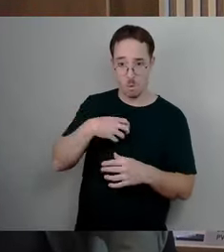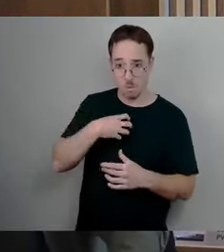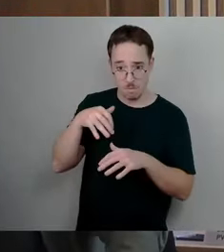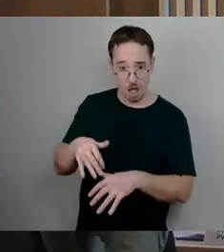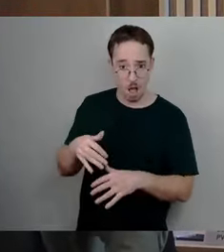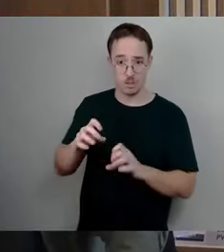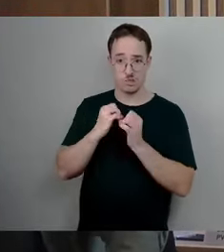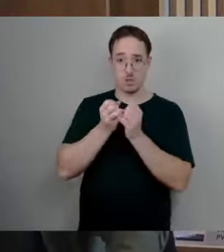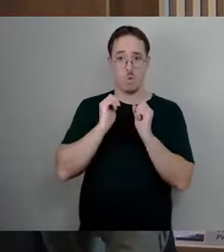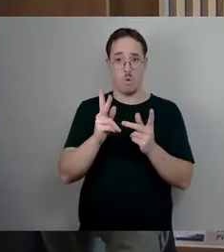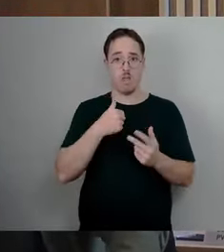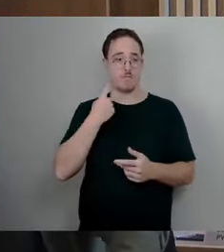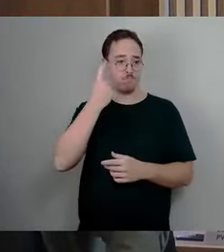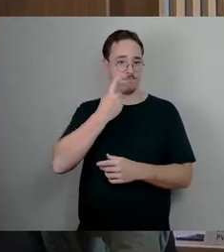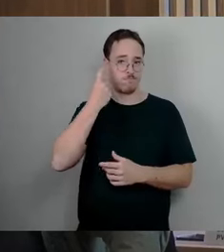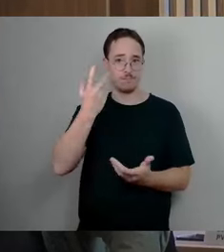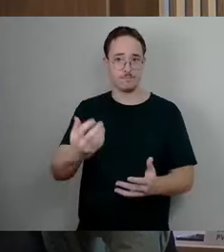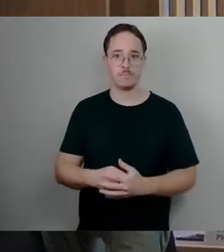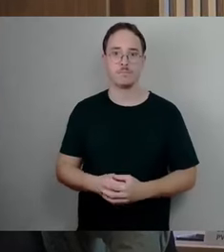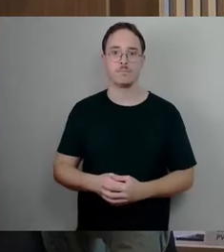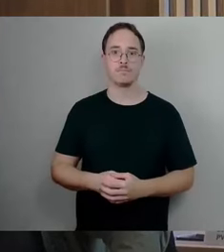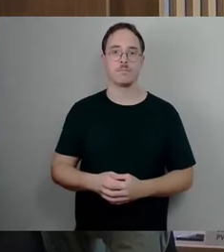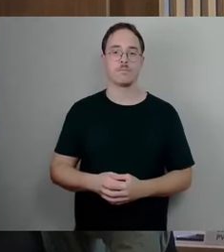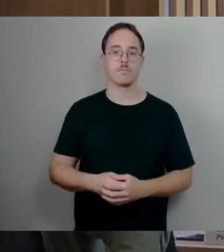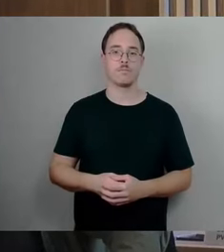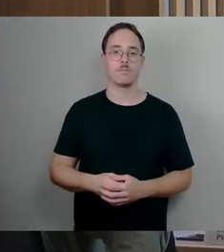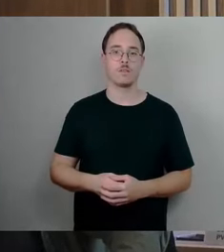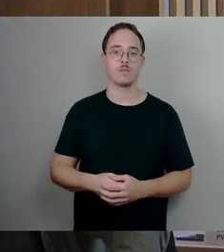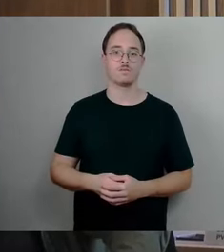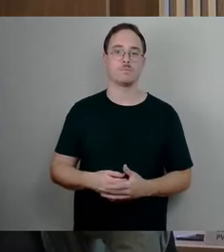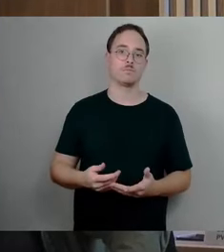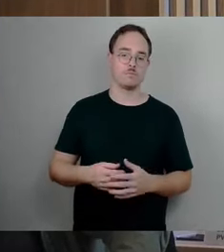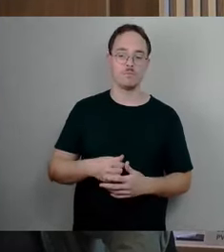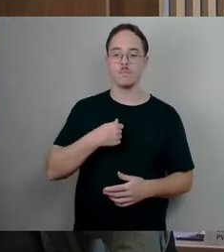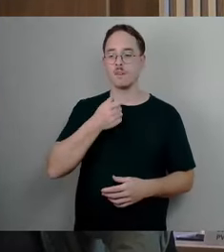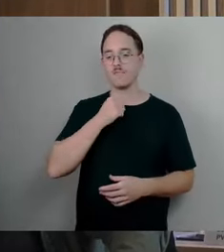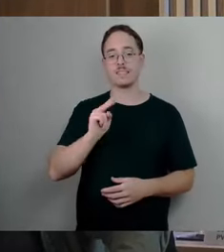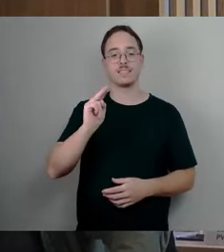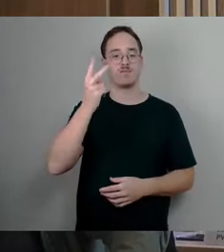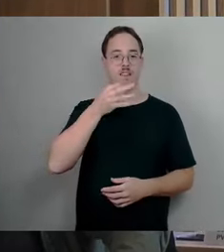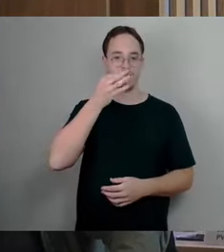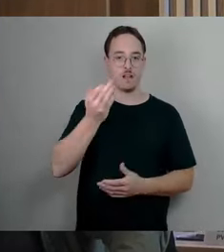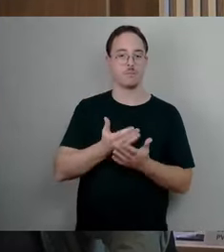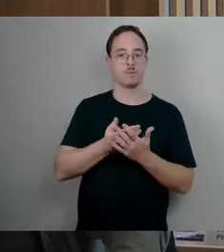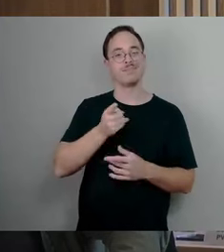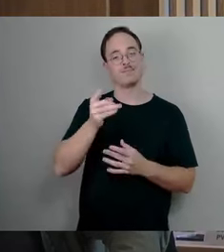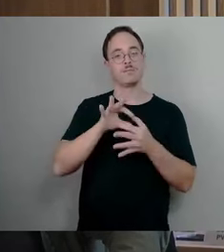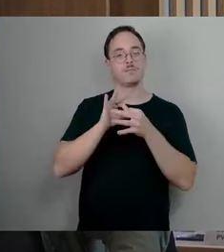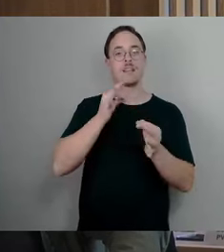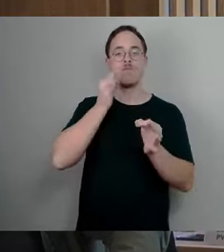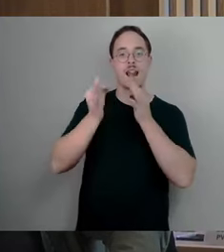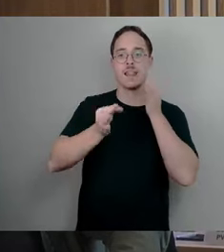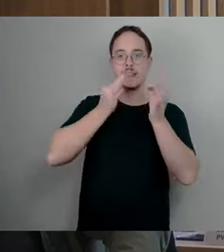eigentlich gar nicht gerne über das Thema, ob wir überhaupt die Kitas öffnen, sprechen würde, sondern über die Qualität in der Betreuung und wenn Eltern dann schreiben, dass Elternabende nicht